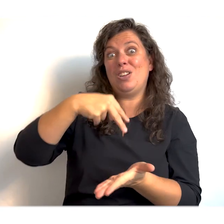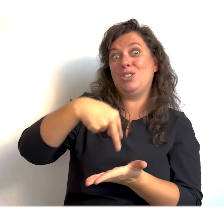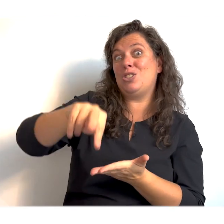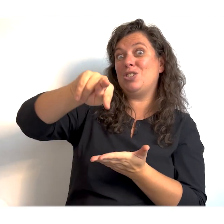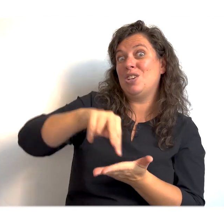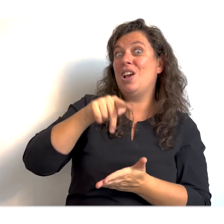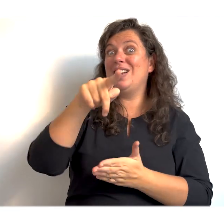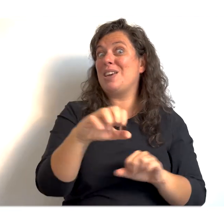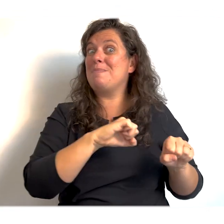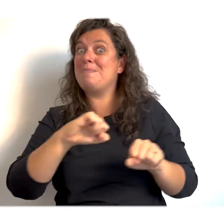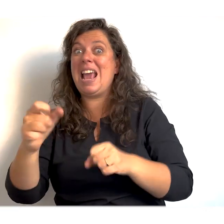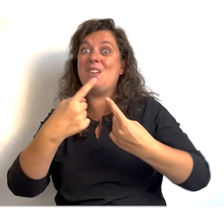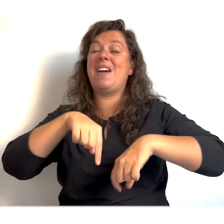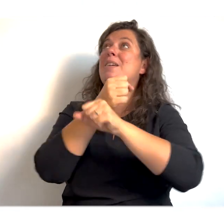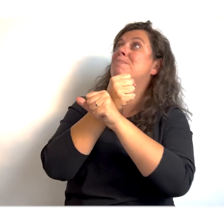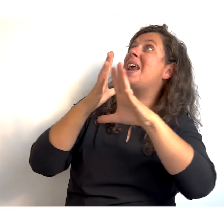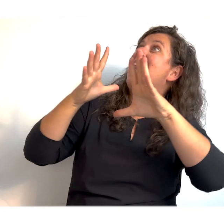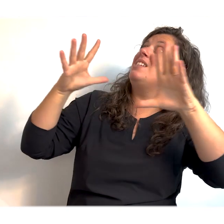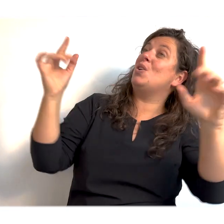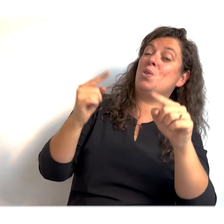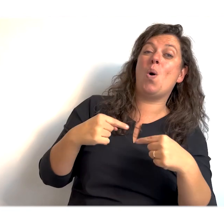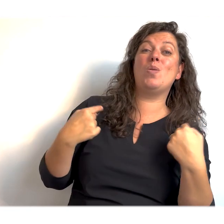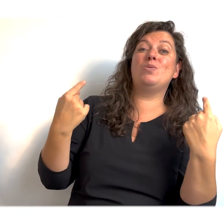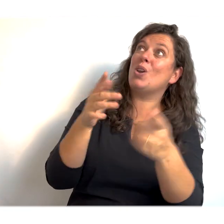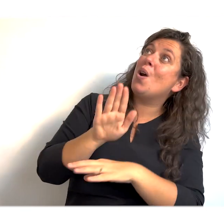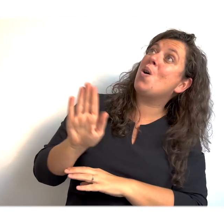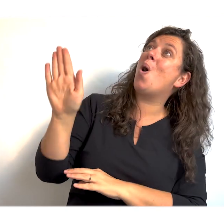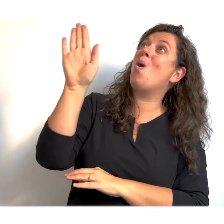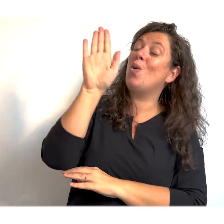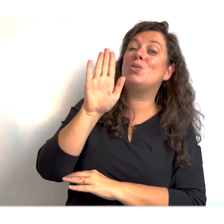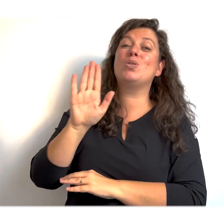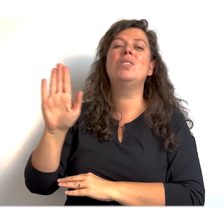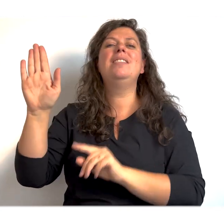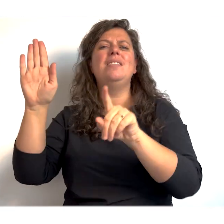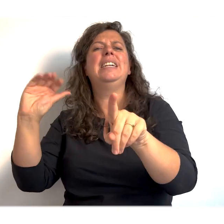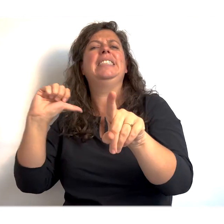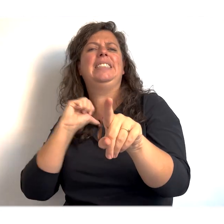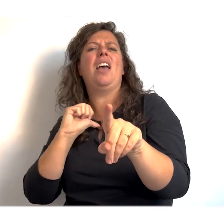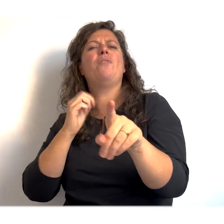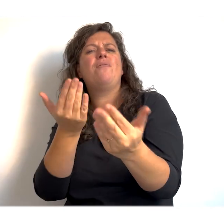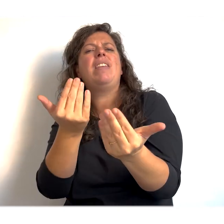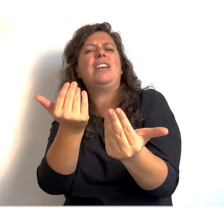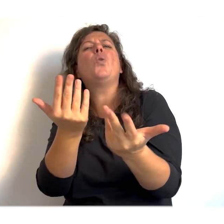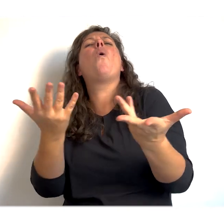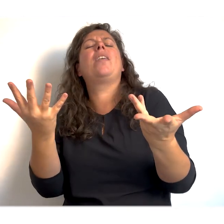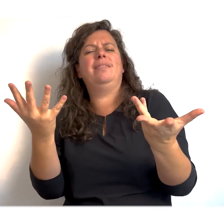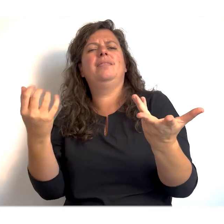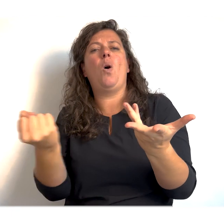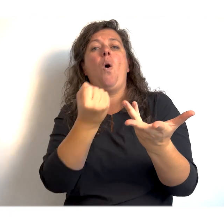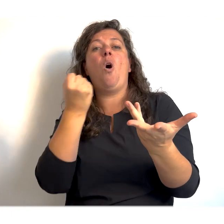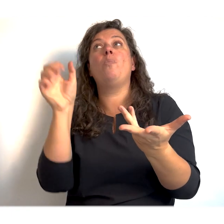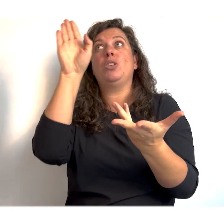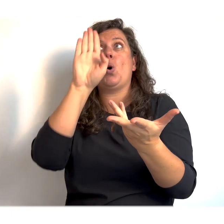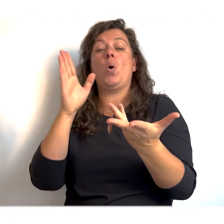mee. Wij prijzen onze God. Dus laat jezelf maar horen.